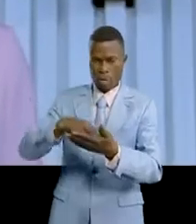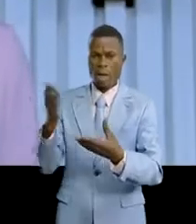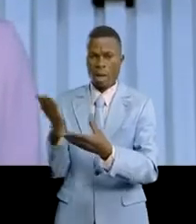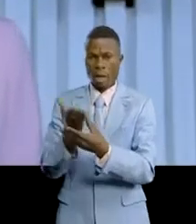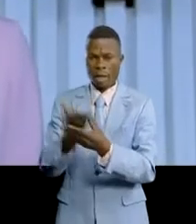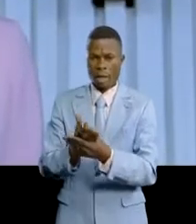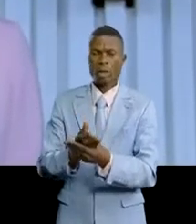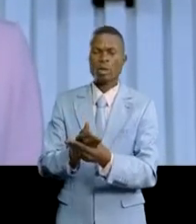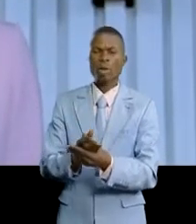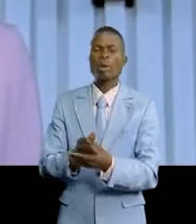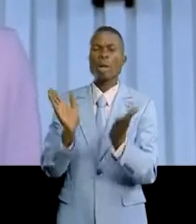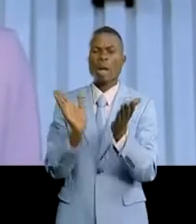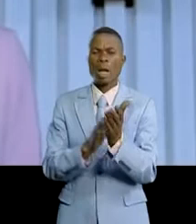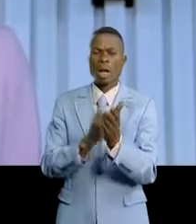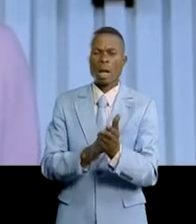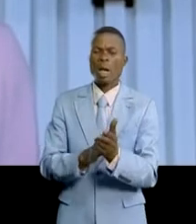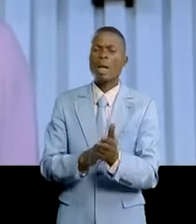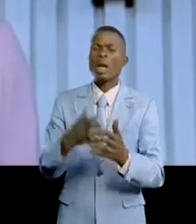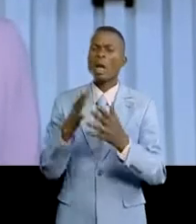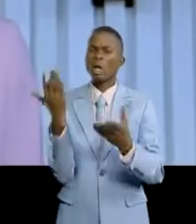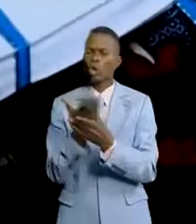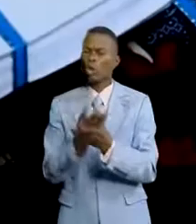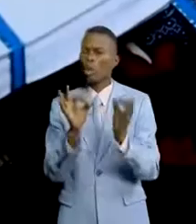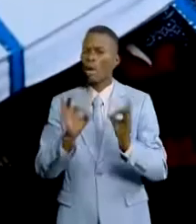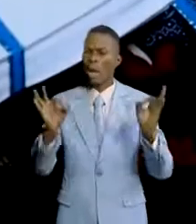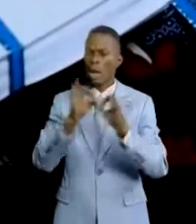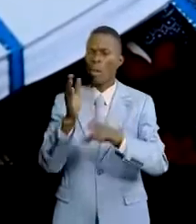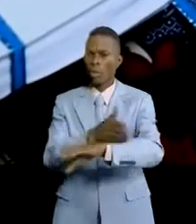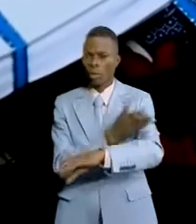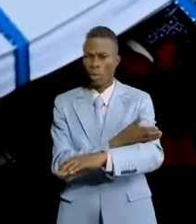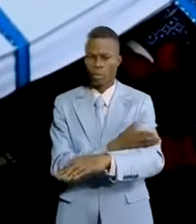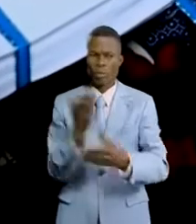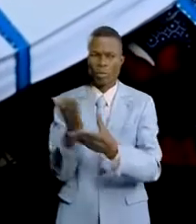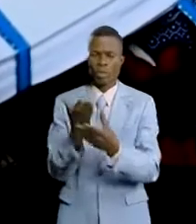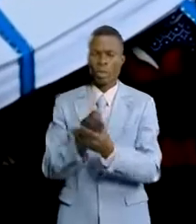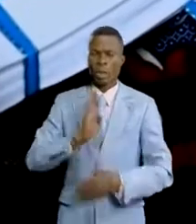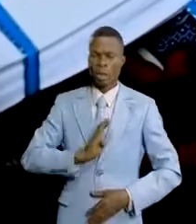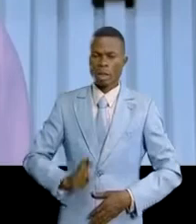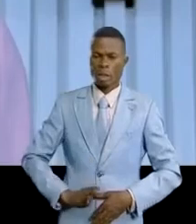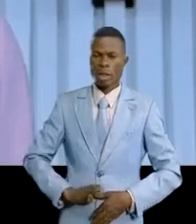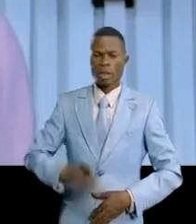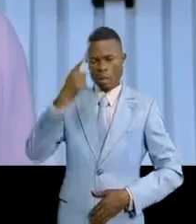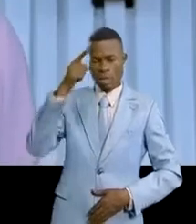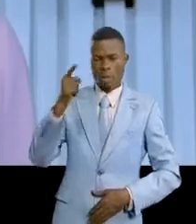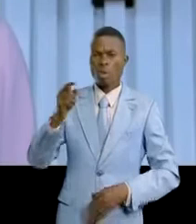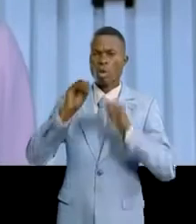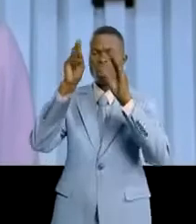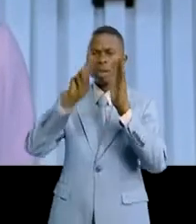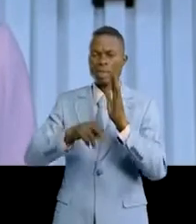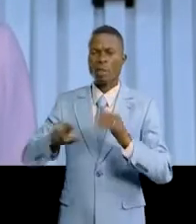maillots majeurs qui concourent à cet objectif Le bouquet FACCHI pour l'enseignement maternel en RDC